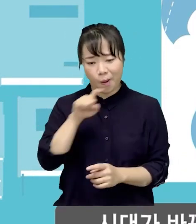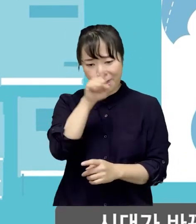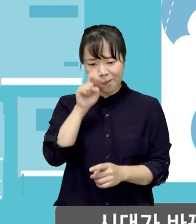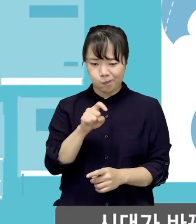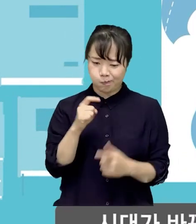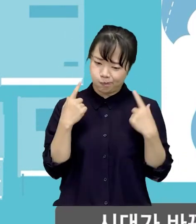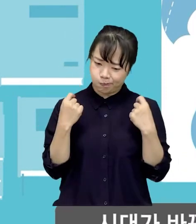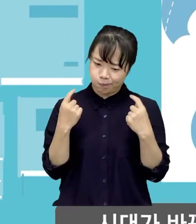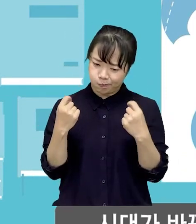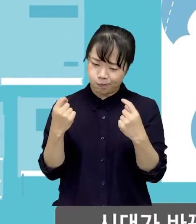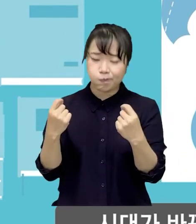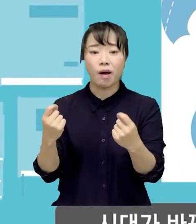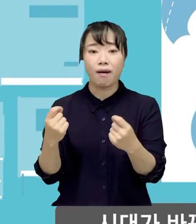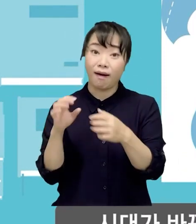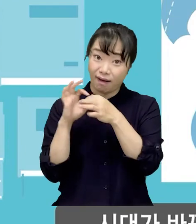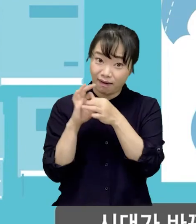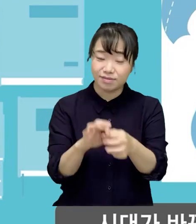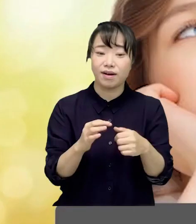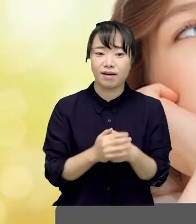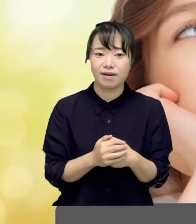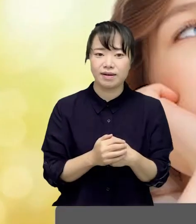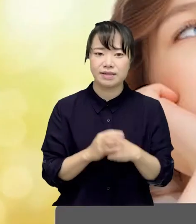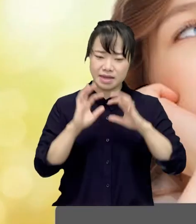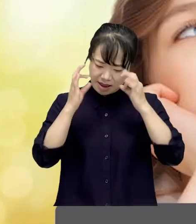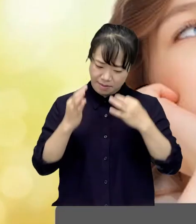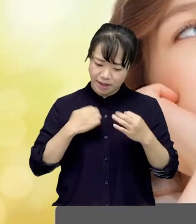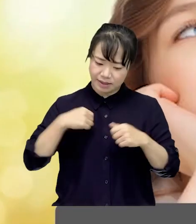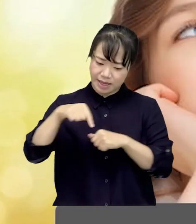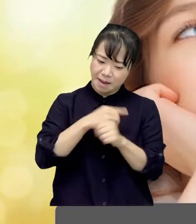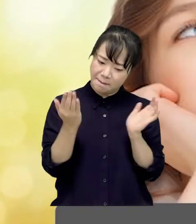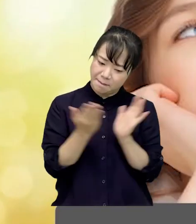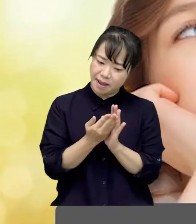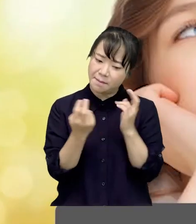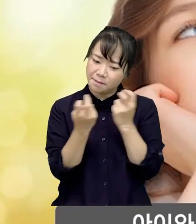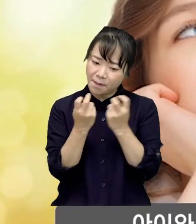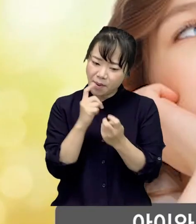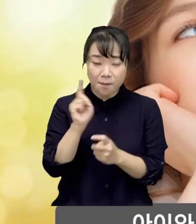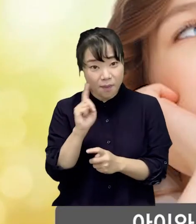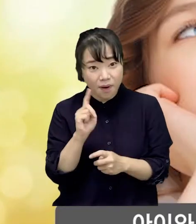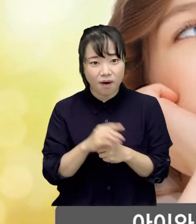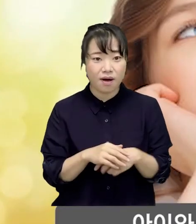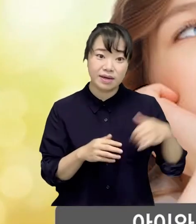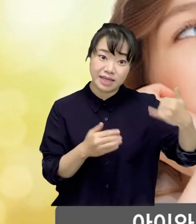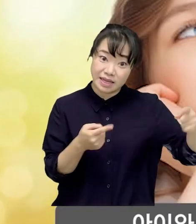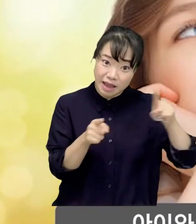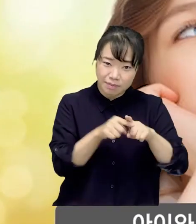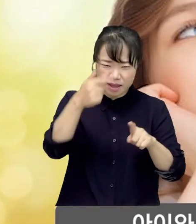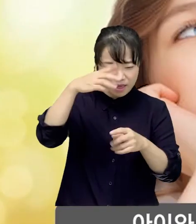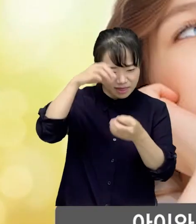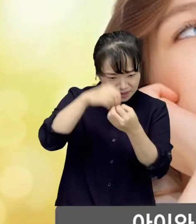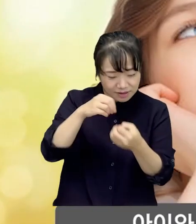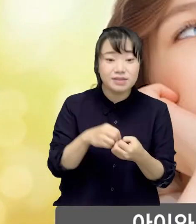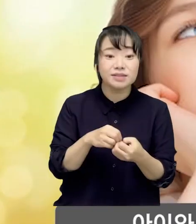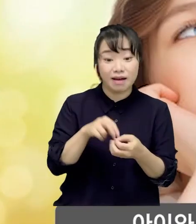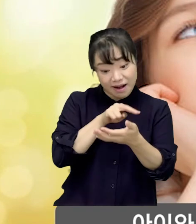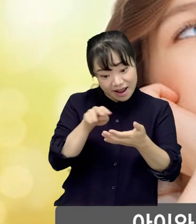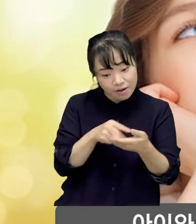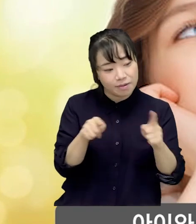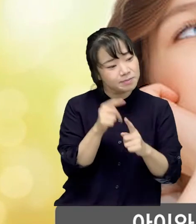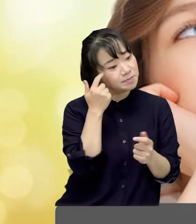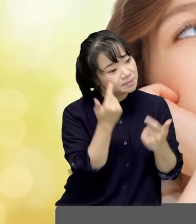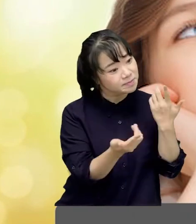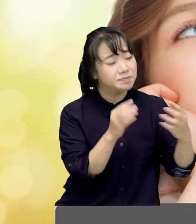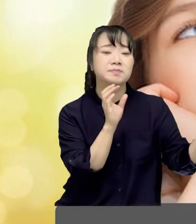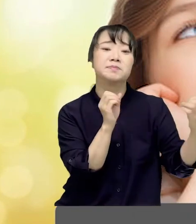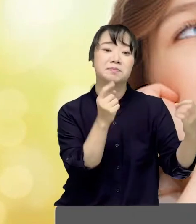고민하는 근본 질문은 바뀌지 않는다. 나다운 길을 찾고자 한다면 아이와 함께 고전을 읽고 질문하는 사람이 되어야